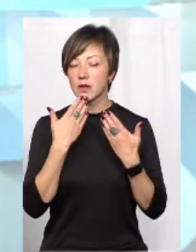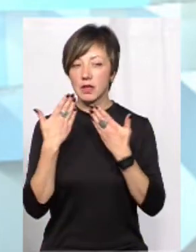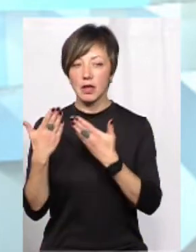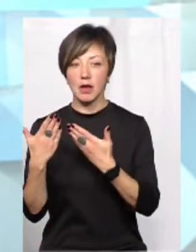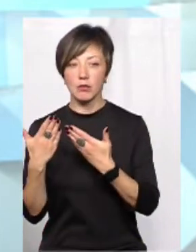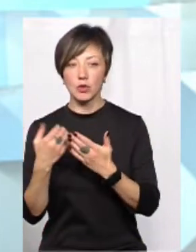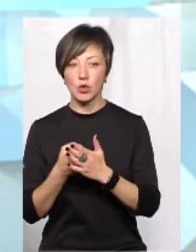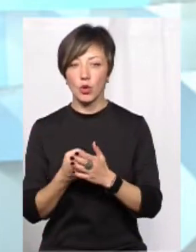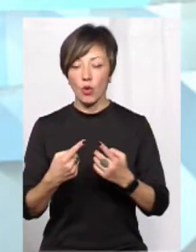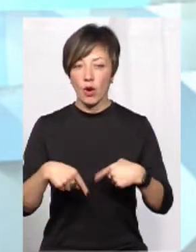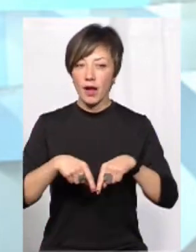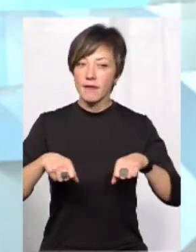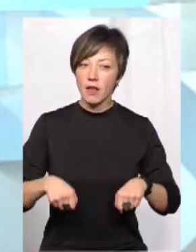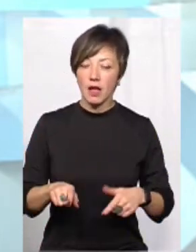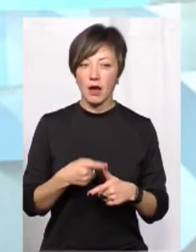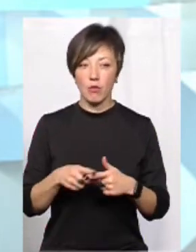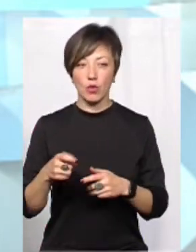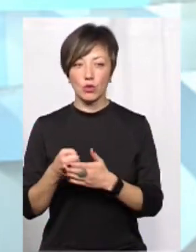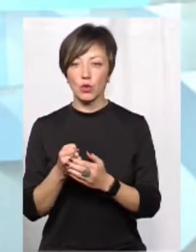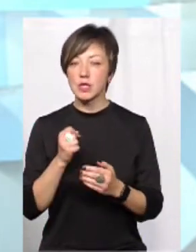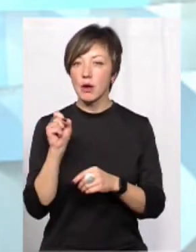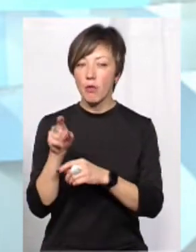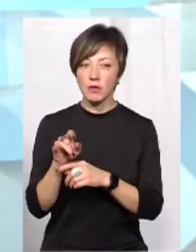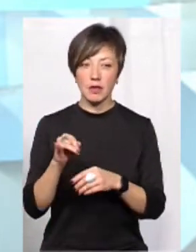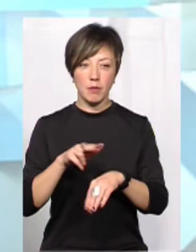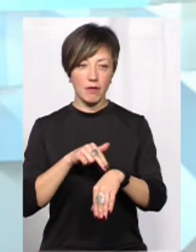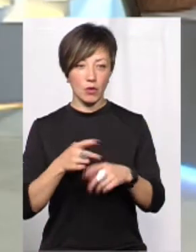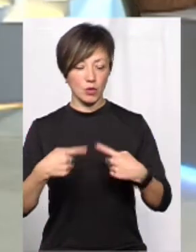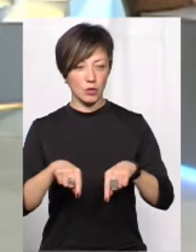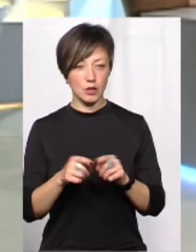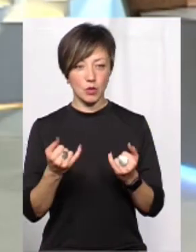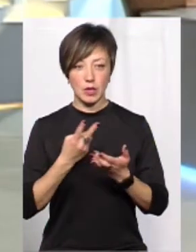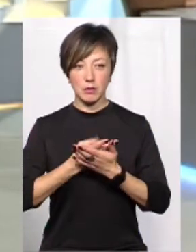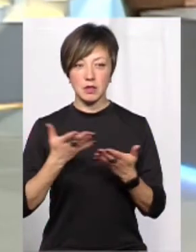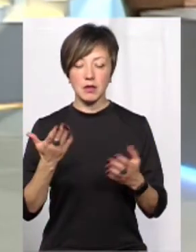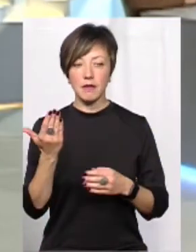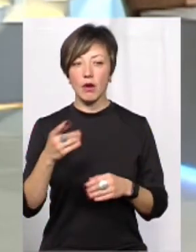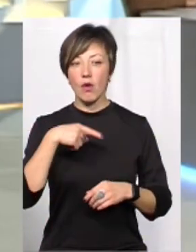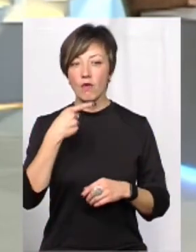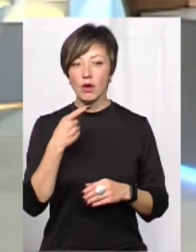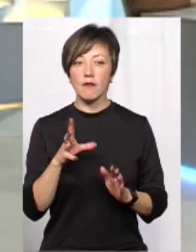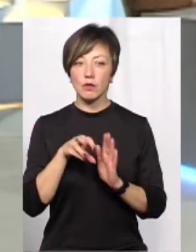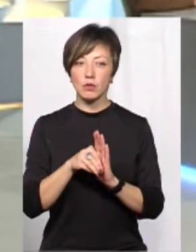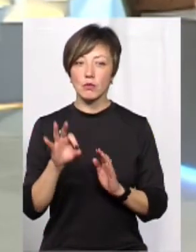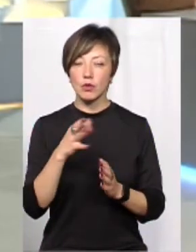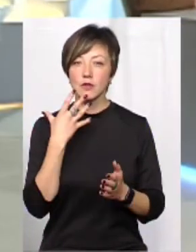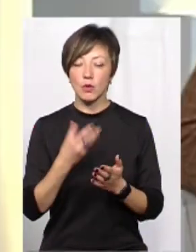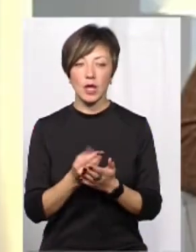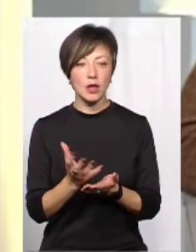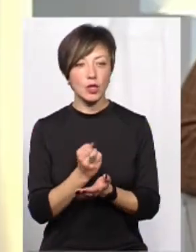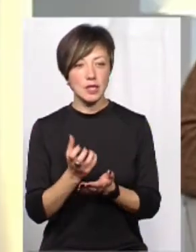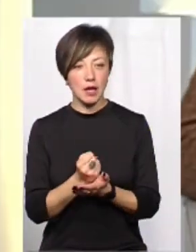до органів влади, або до замовників, або до правоохоронних органів. Сьогодні на презентації ви говорили, в тому числі, і про свої